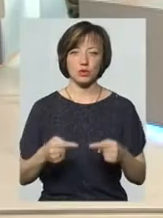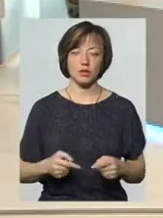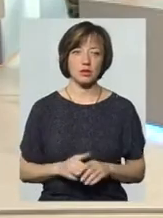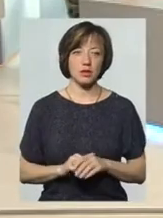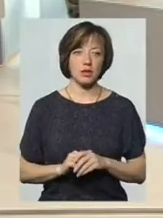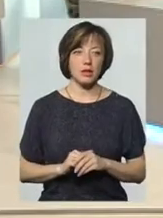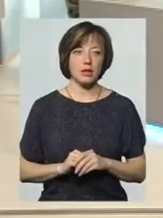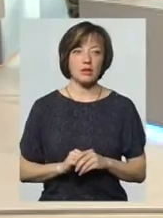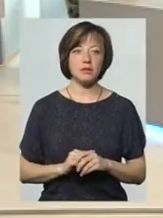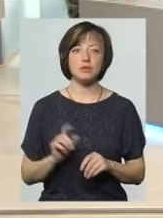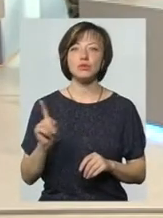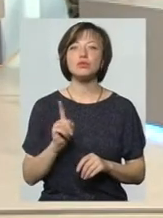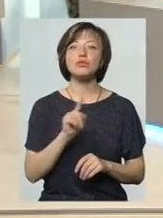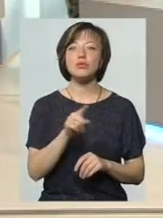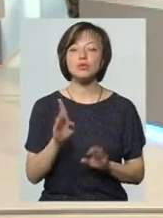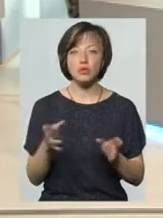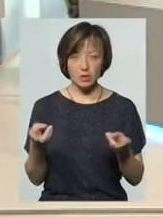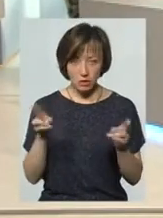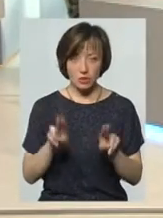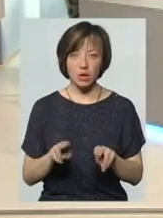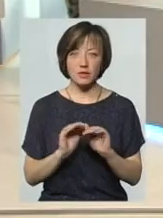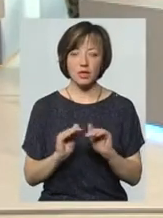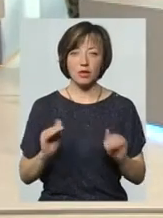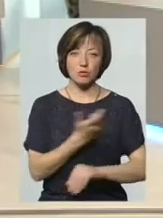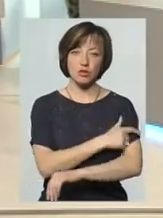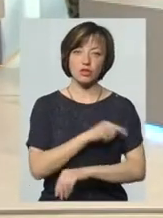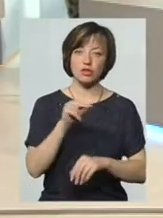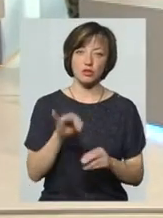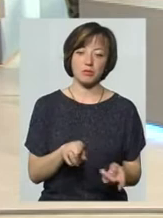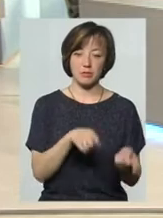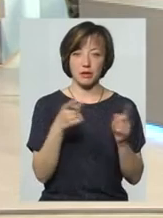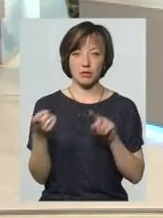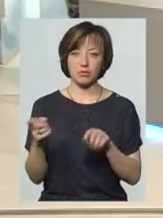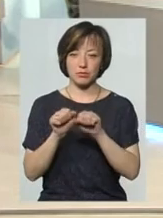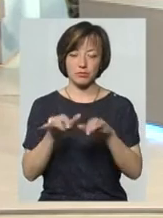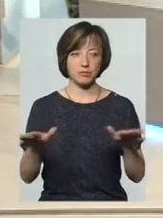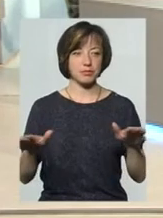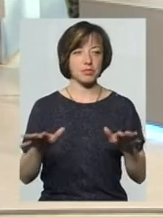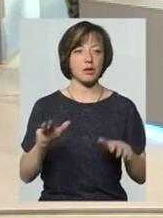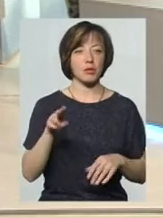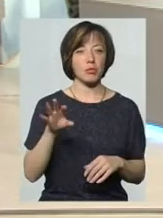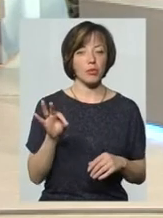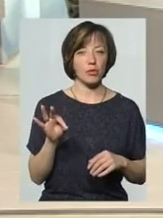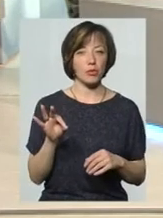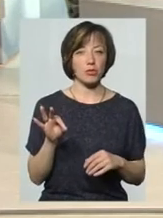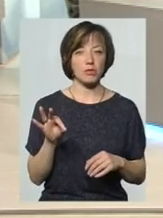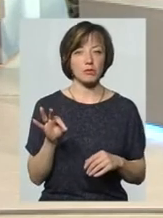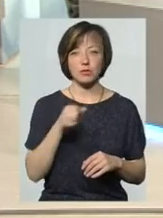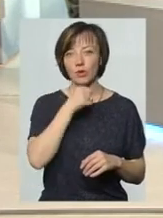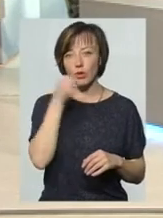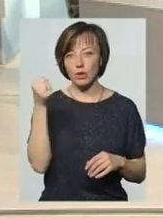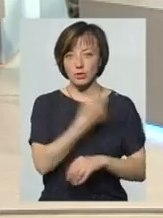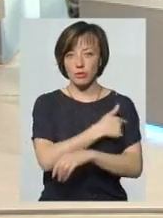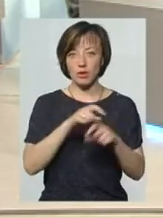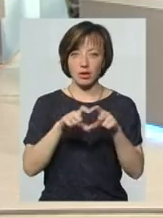реєстратуру. Що з ними буде? Вони залишаються в дитячій поліклініці? Чи, знову ж таки, вони розійдуться по дорослим